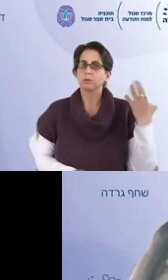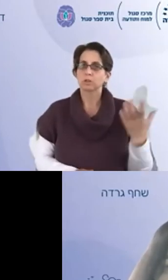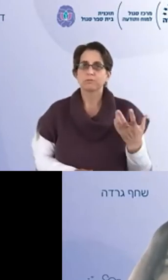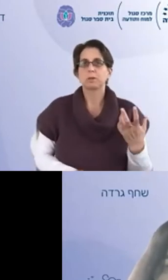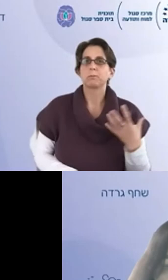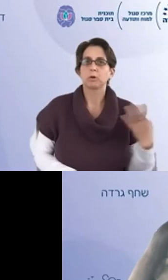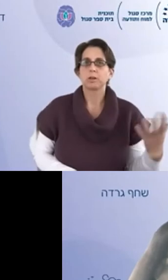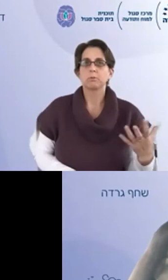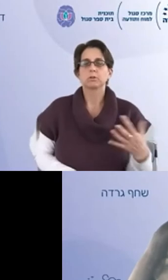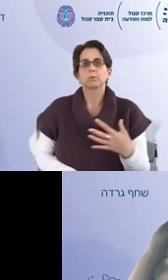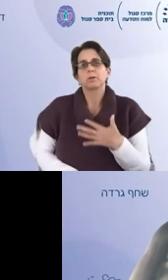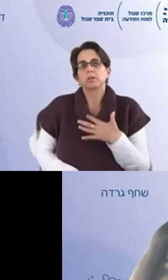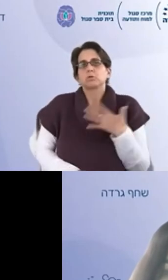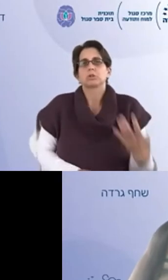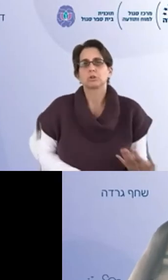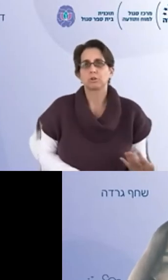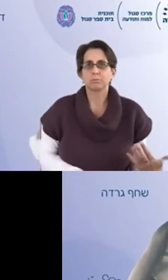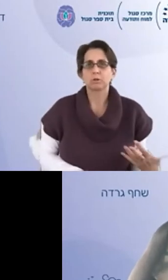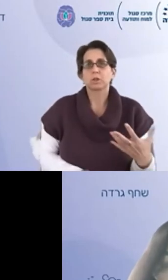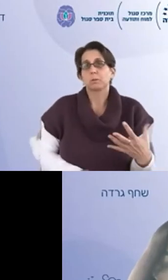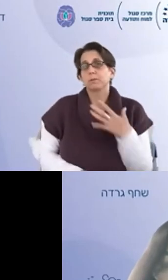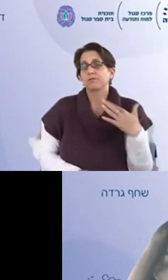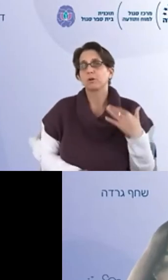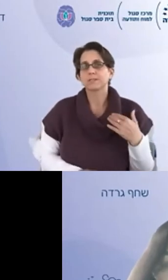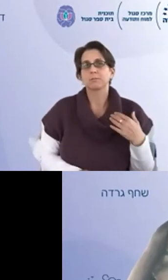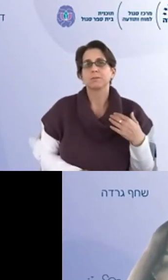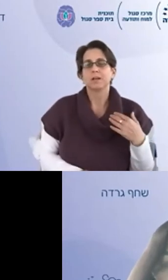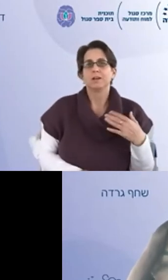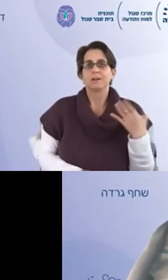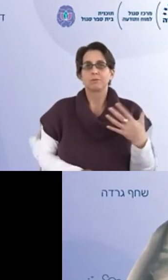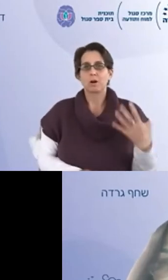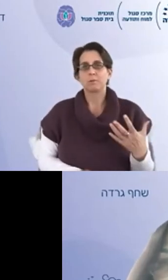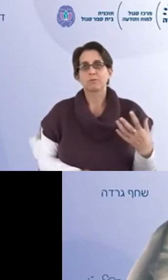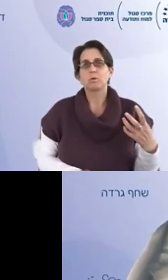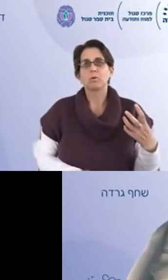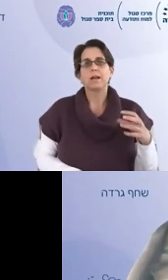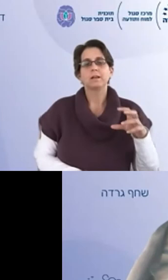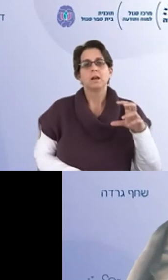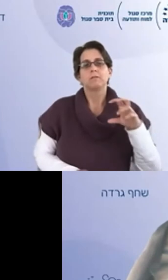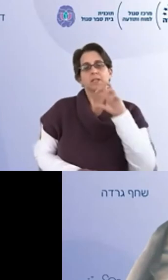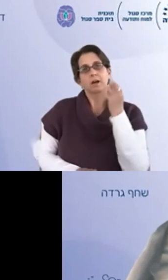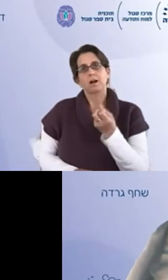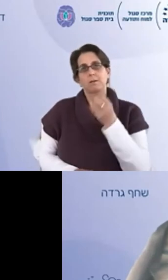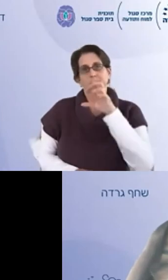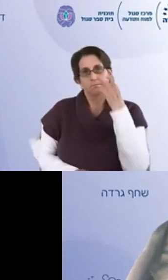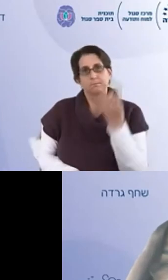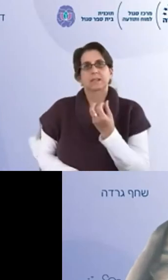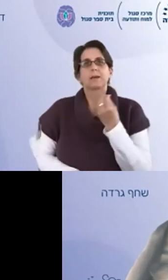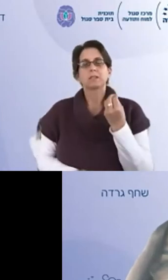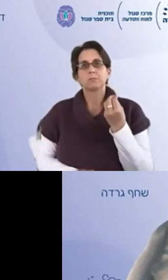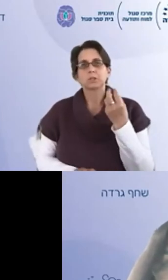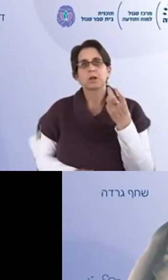מיני מחשבות שלפסמים הם לא נעימות עם כל מיני תחושות שעולות מהגוף שערבסים דווקא רוצים לברוח מהם וכו' ואם אני ככה